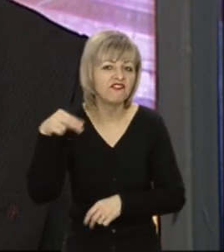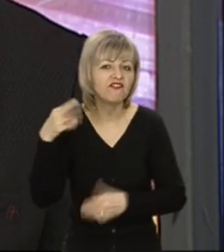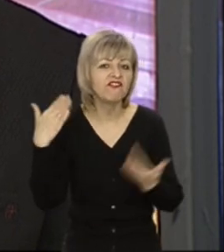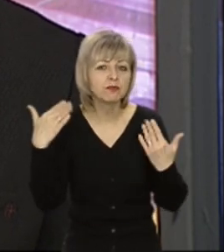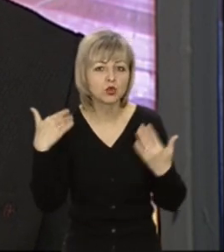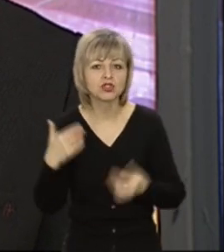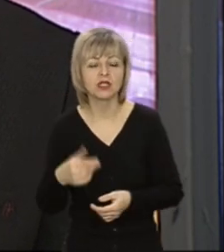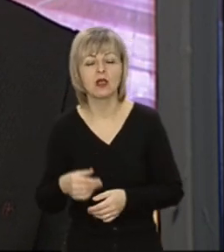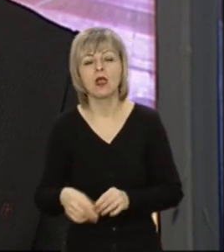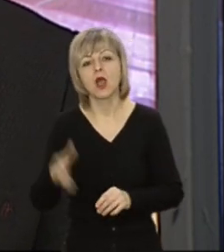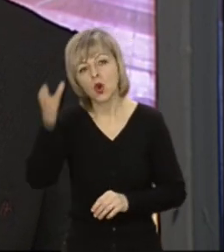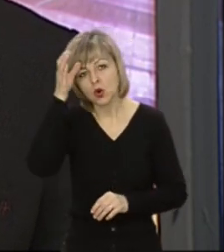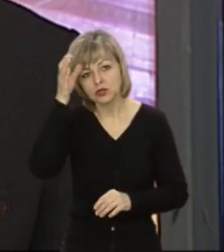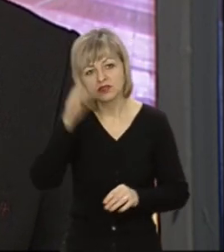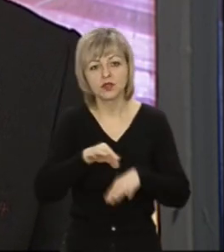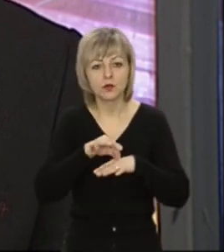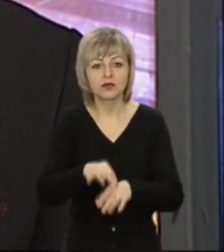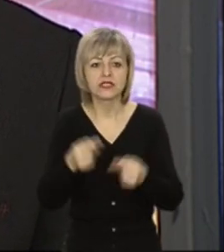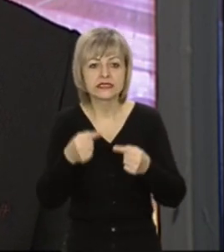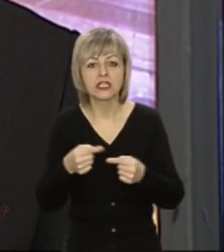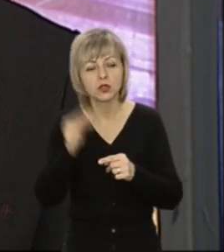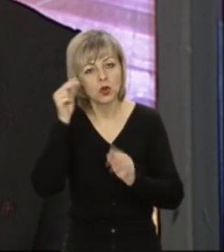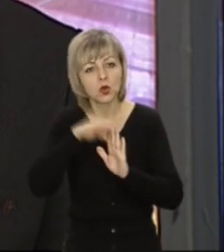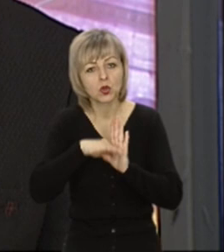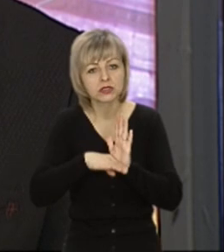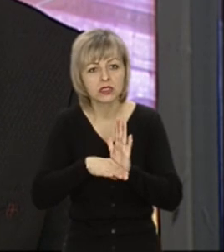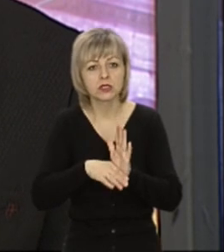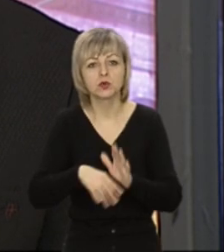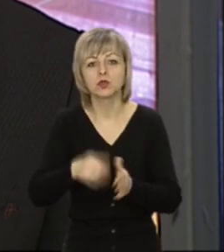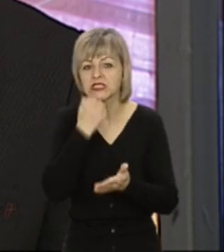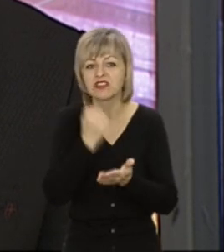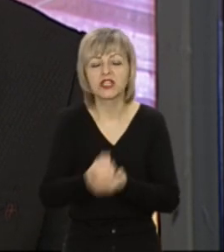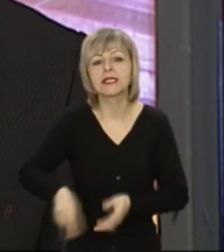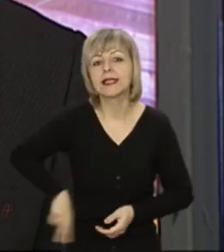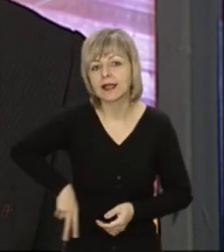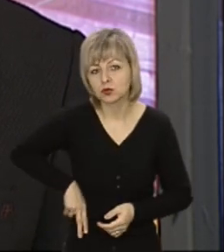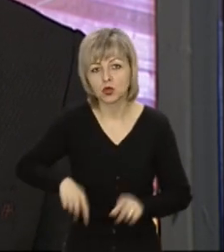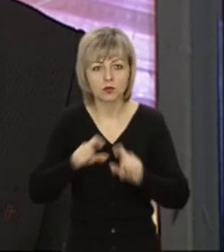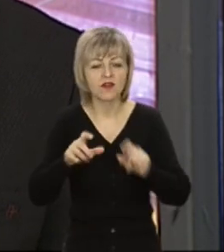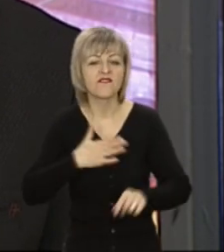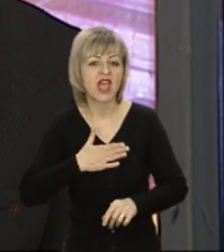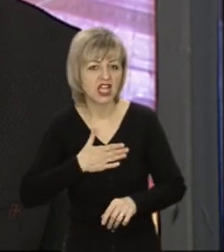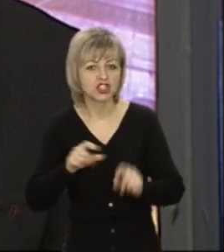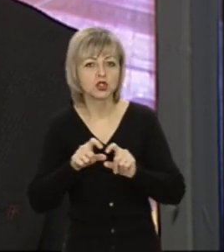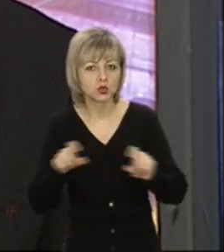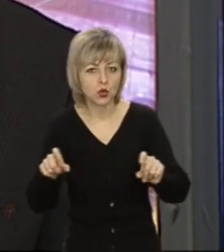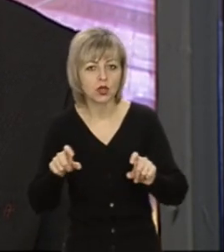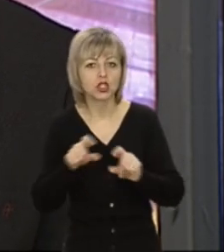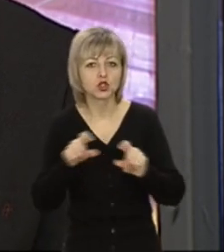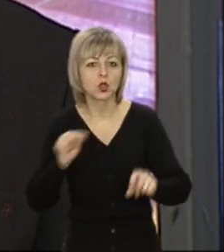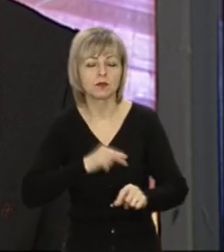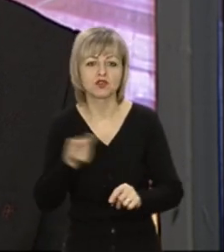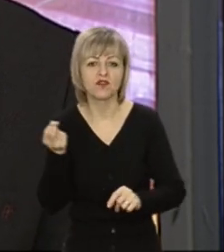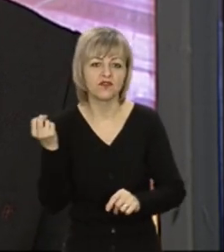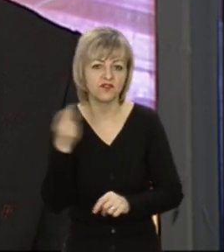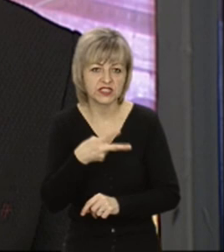освіта відбувається згідно розкладу, затвердженого директором освітнього закладу. Тому що, скажімо, в нашій школі школа працює